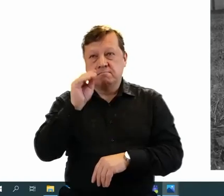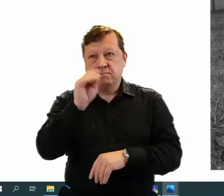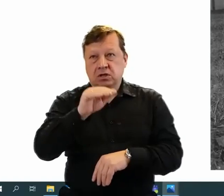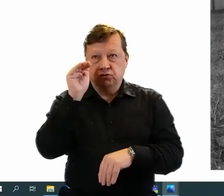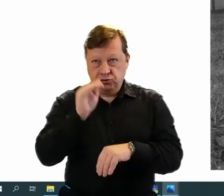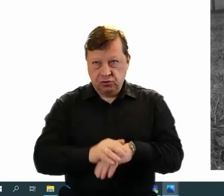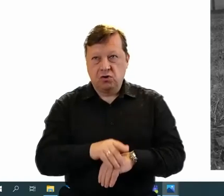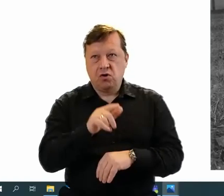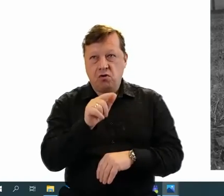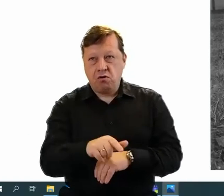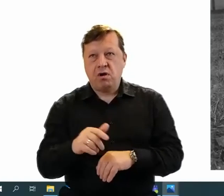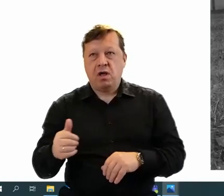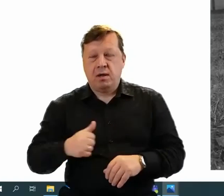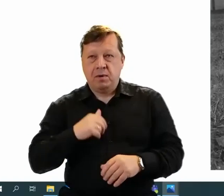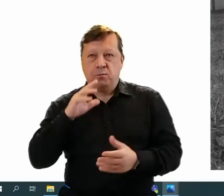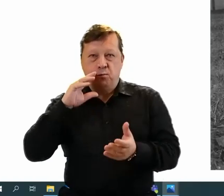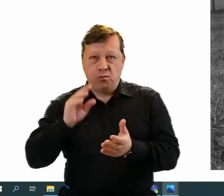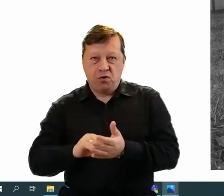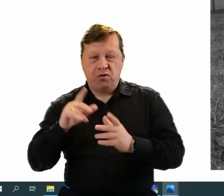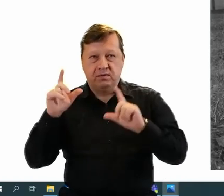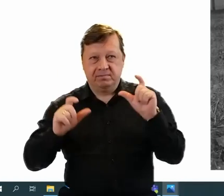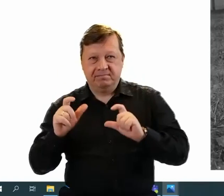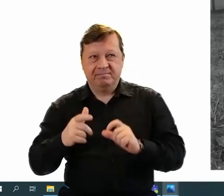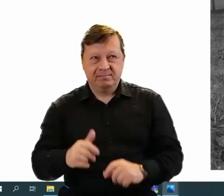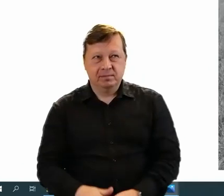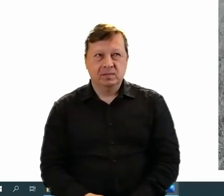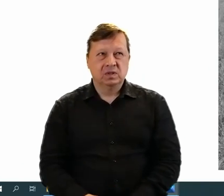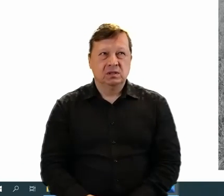wykorzystanie jego zdjęcia do tej naszej rekonstrukcji.